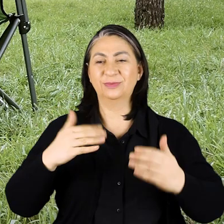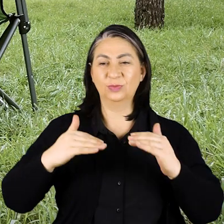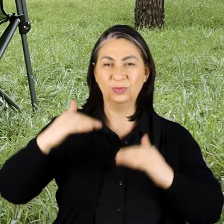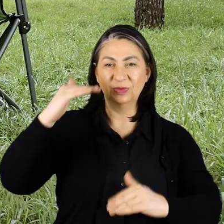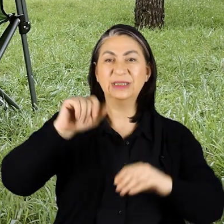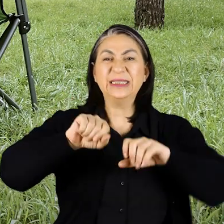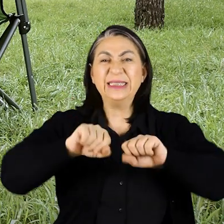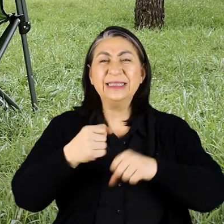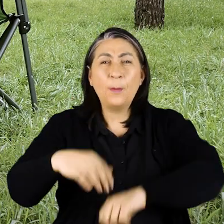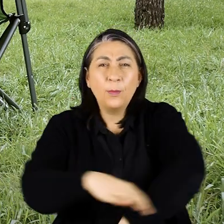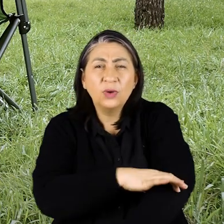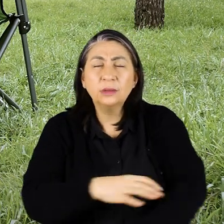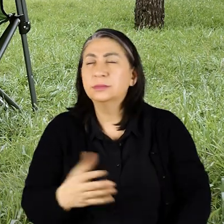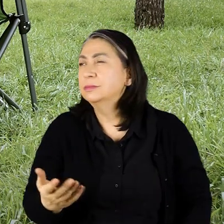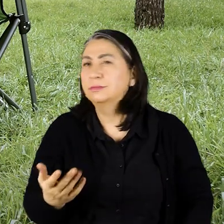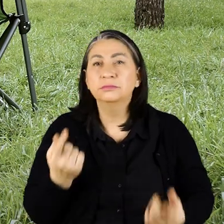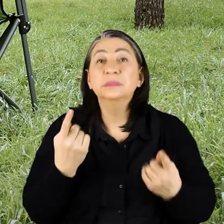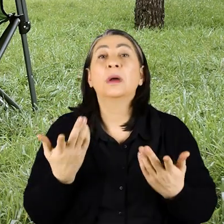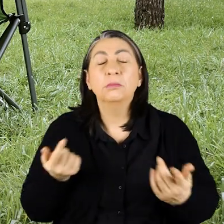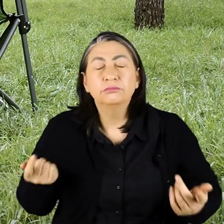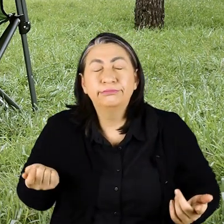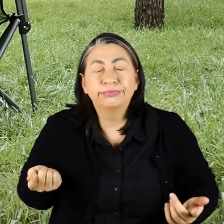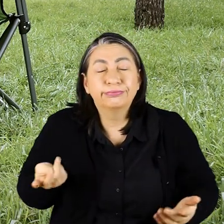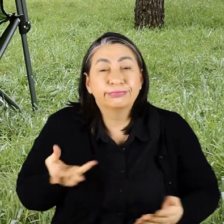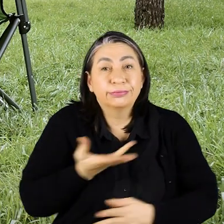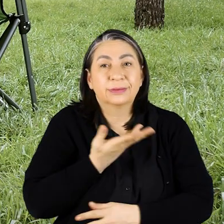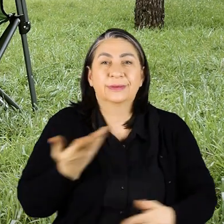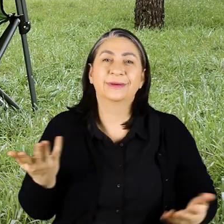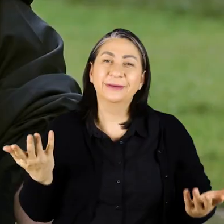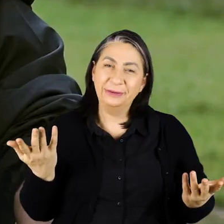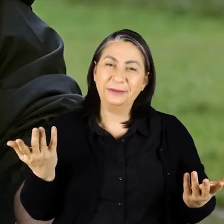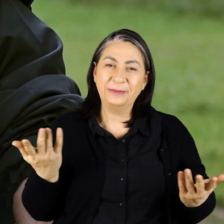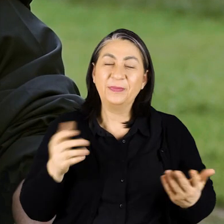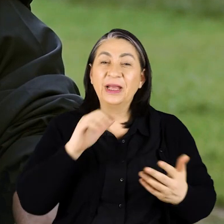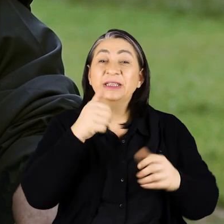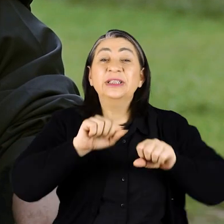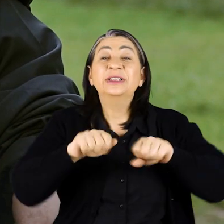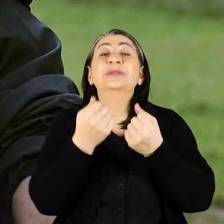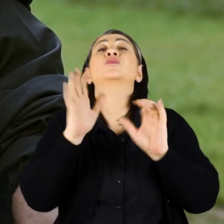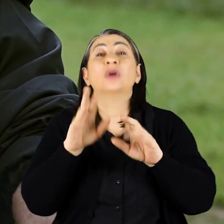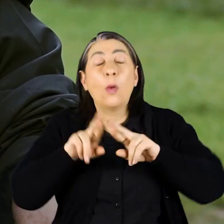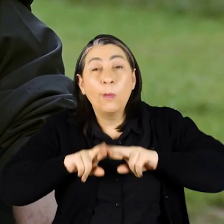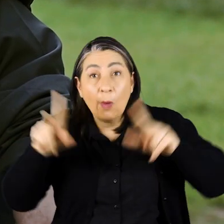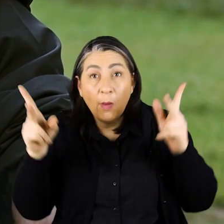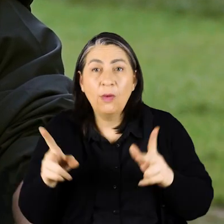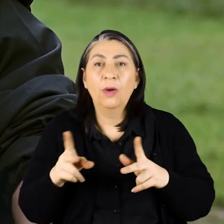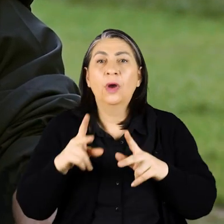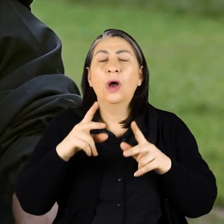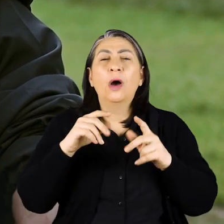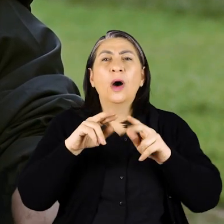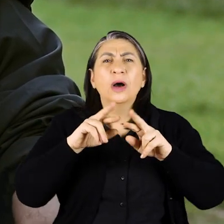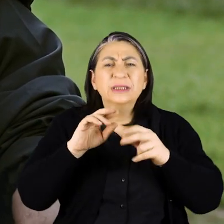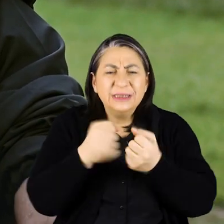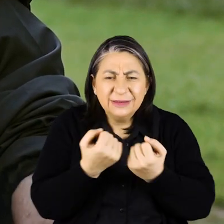kırdığım protezların böyle haddi hesabı yoktu yani Hep böyle Bakarı bir çocukmuş yani Tabii tabii yani hiç kırılmayacak yerlerinden kırıldığı arızalar